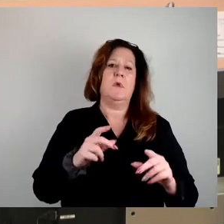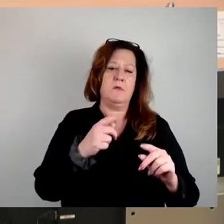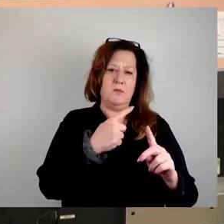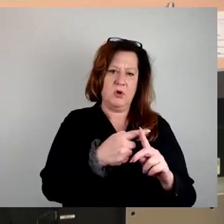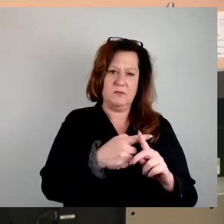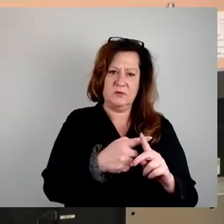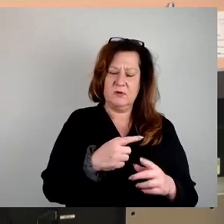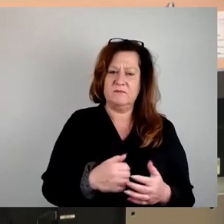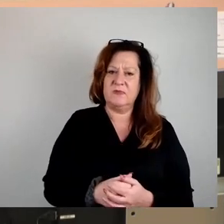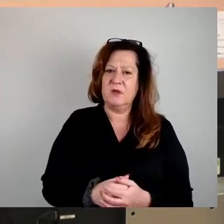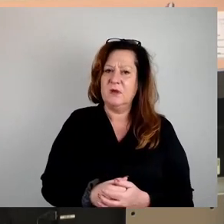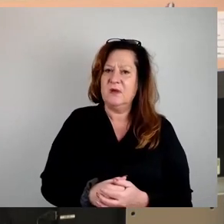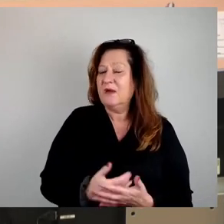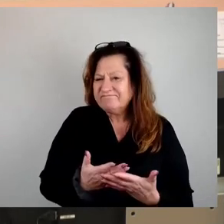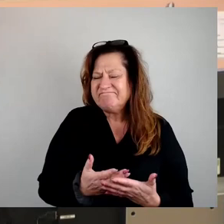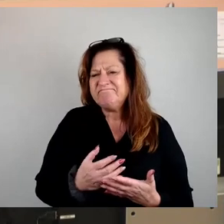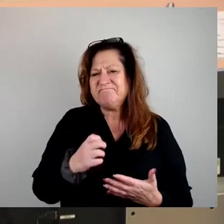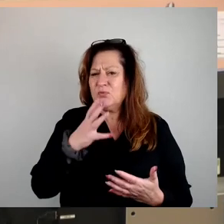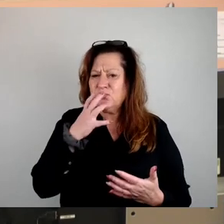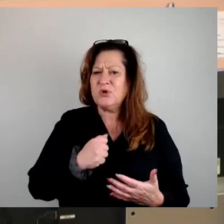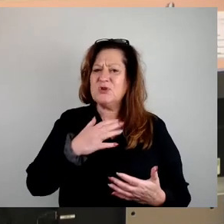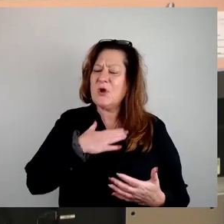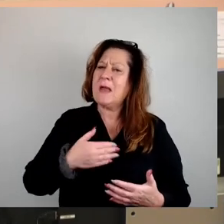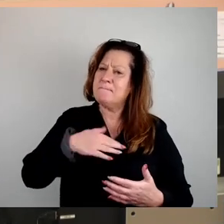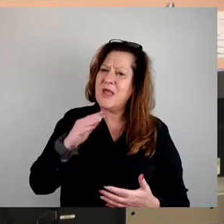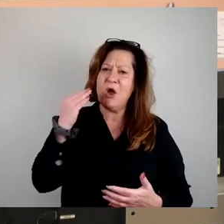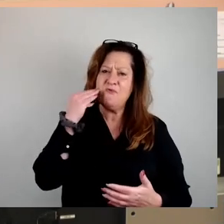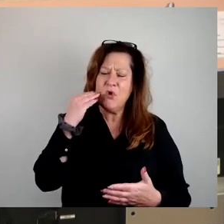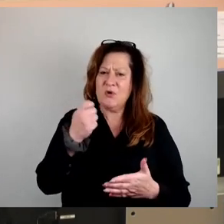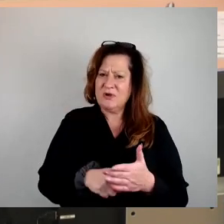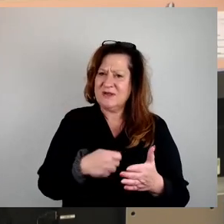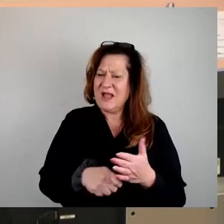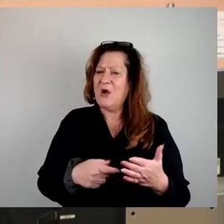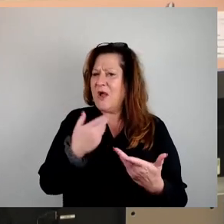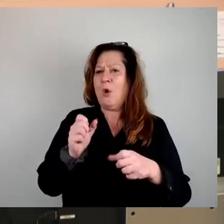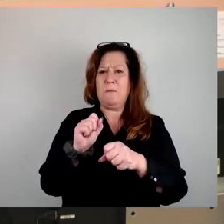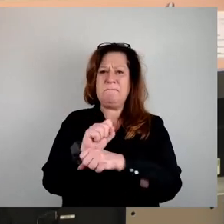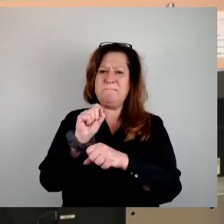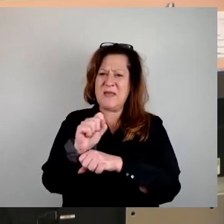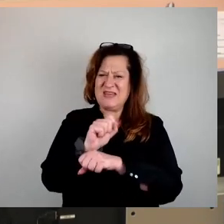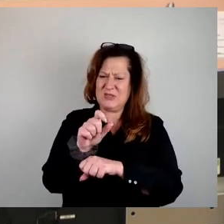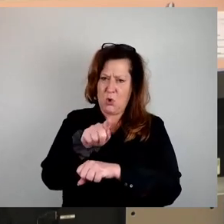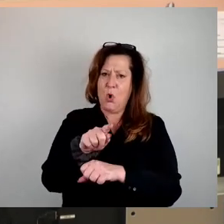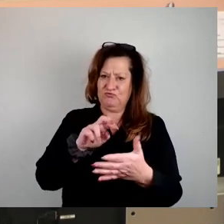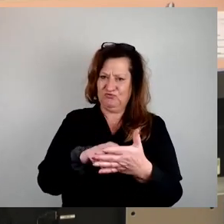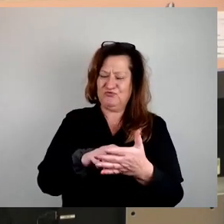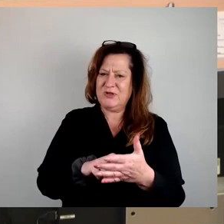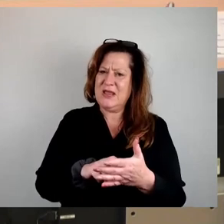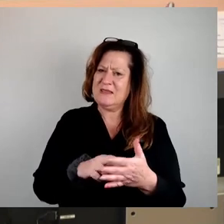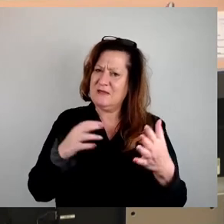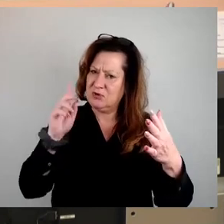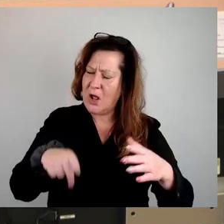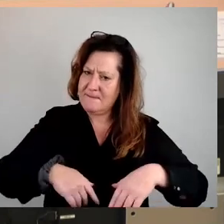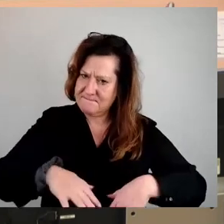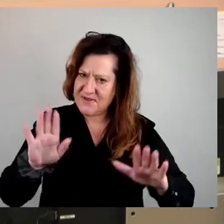Wohnungen kaufen. Wir nehmen das sehr ernst, dass in der Petition mehr gefordert worden ist. Und denken auch, dass das noch nicht das